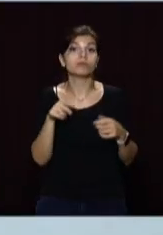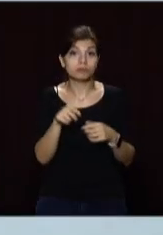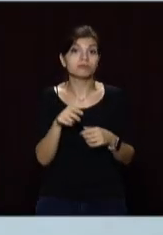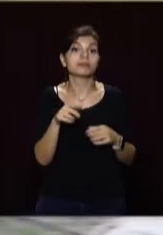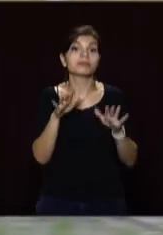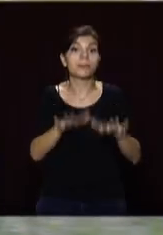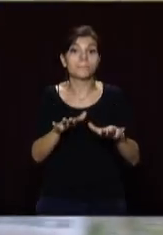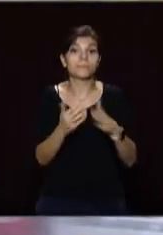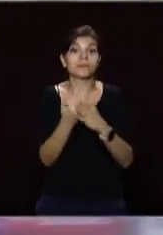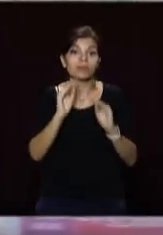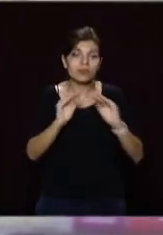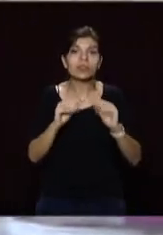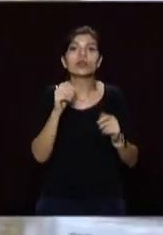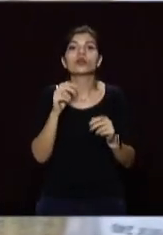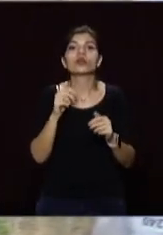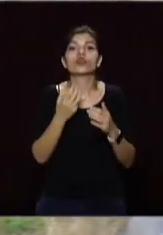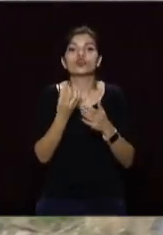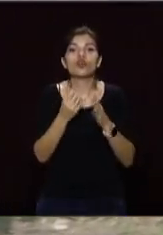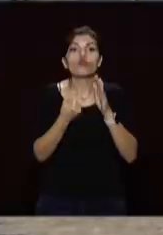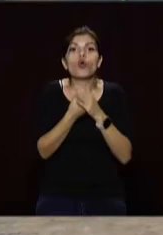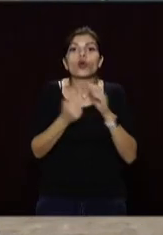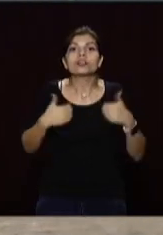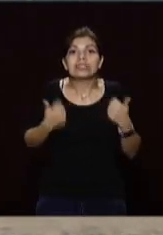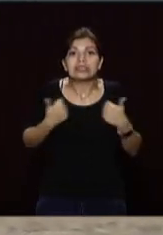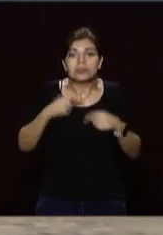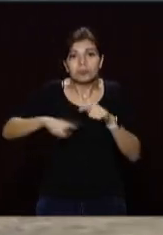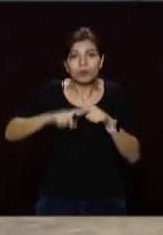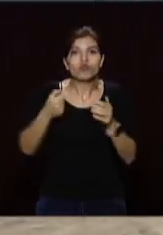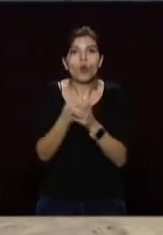Облаштувати притулок на новому місці намагалися до початку холодів.